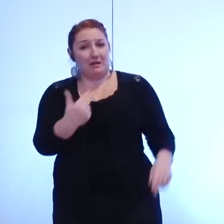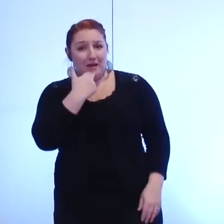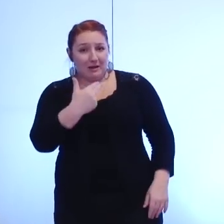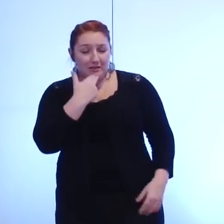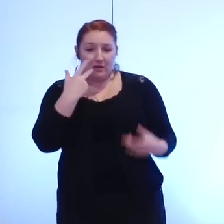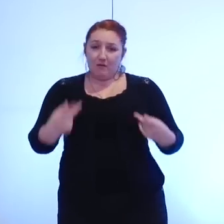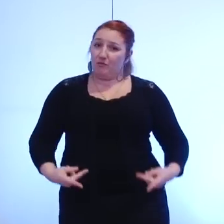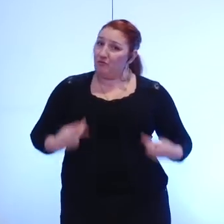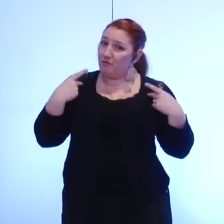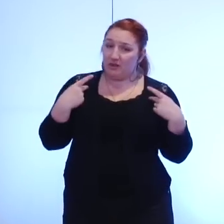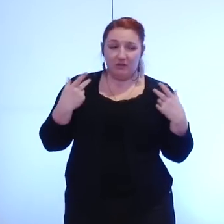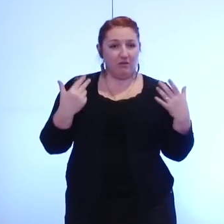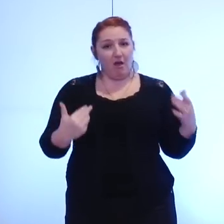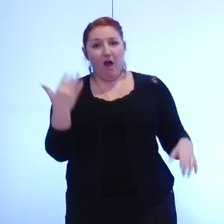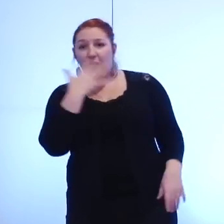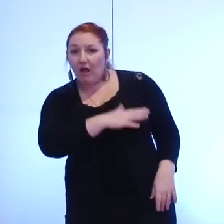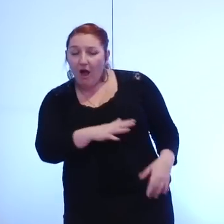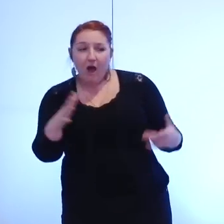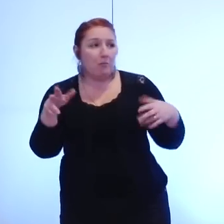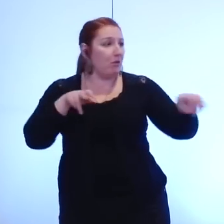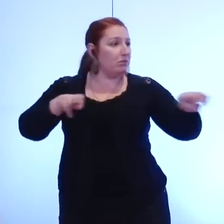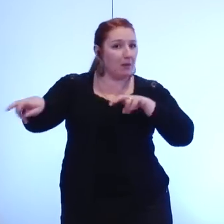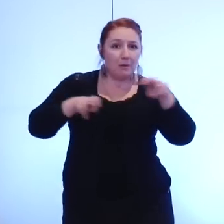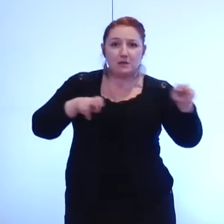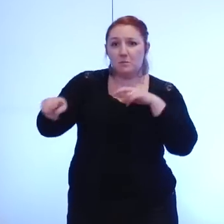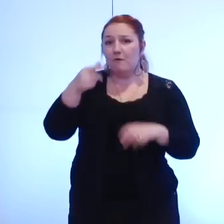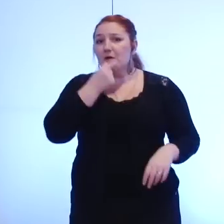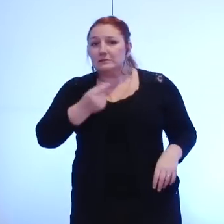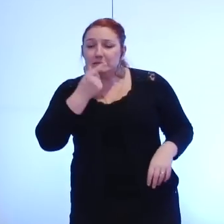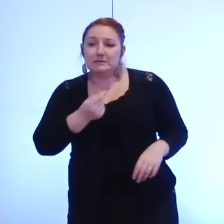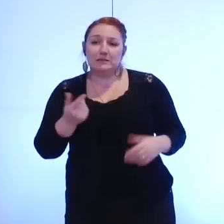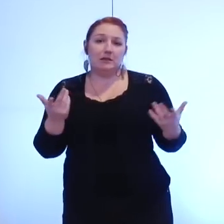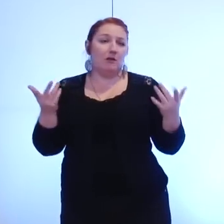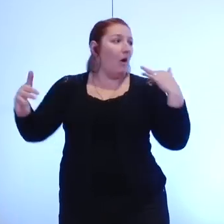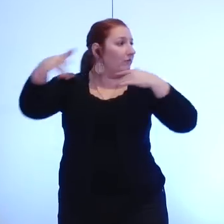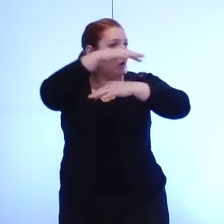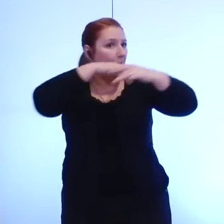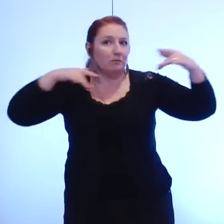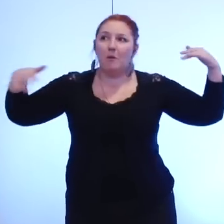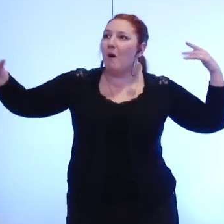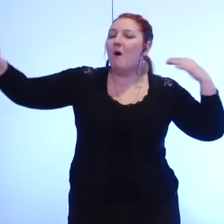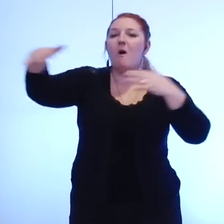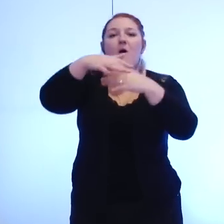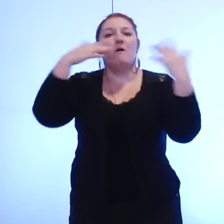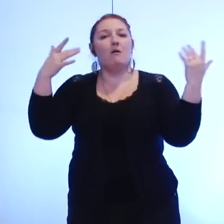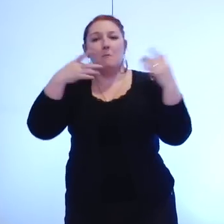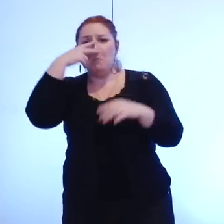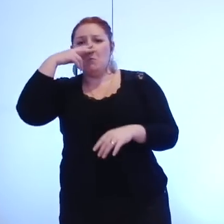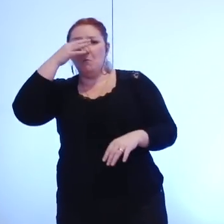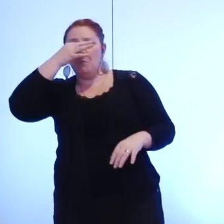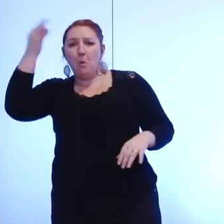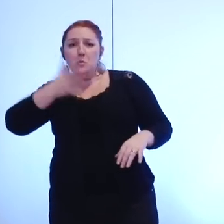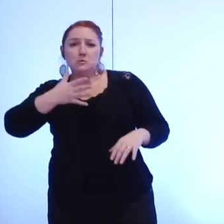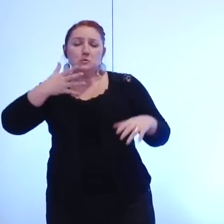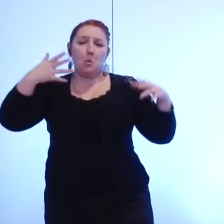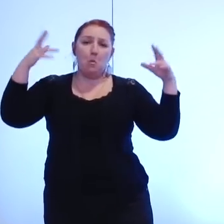de vie de ses habitants les conditions de déplacement des usagers c'est l'environnement c'est effectivement de réduire la pollution et